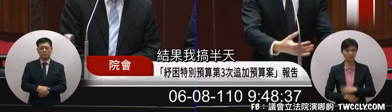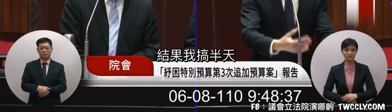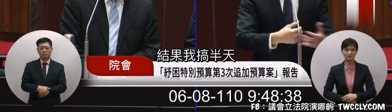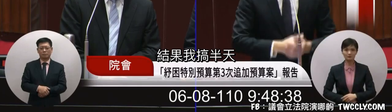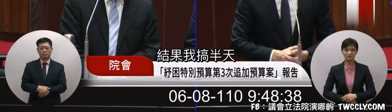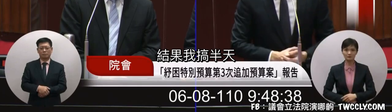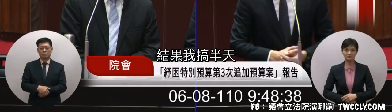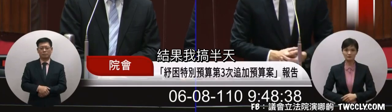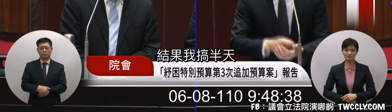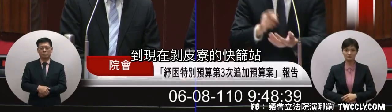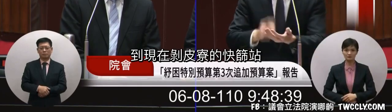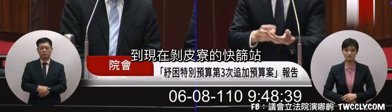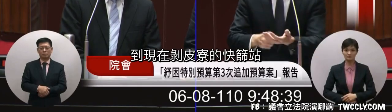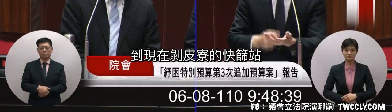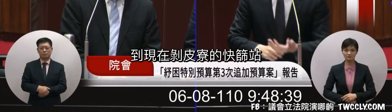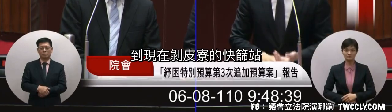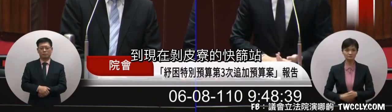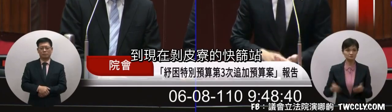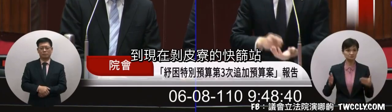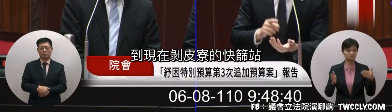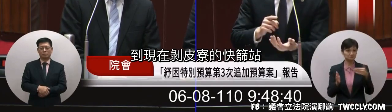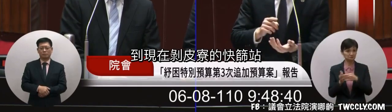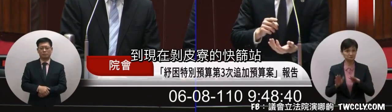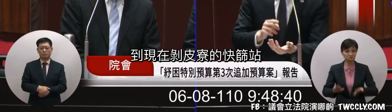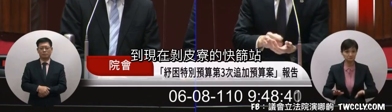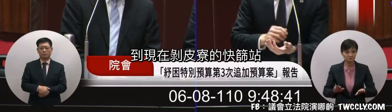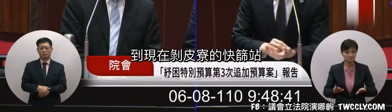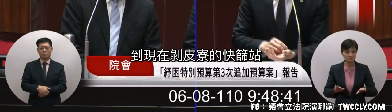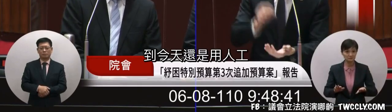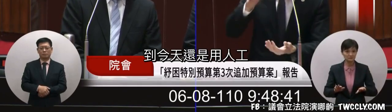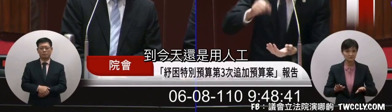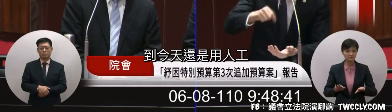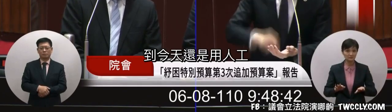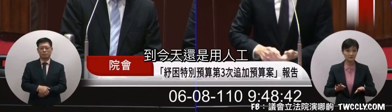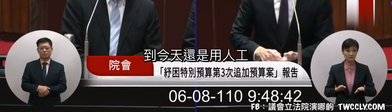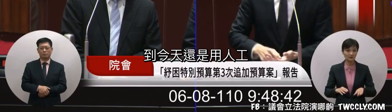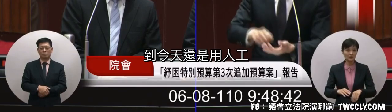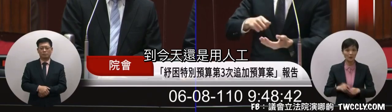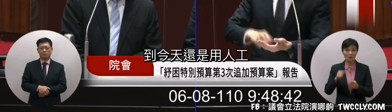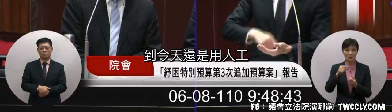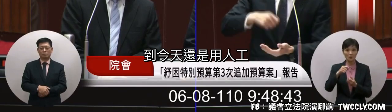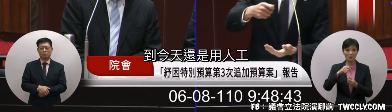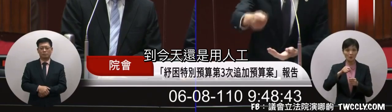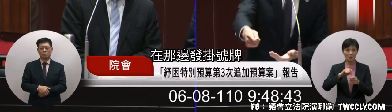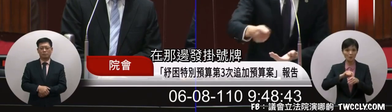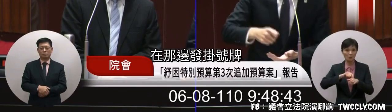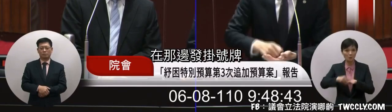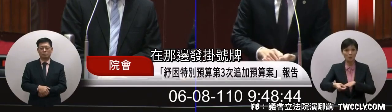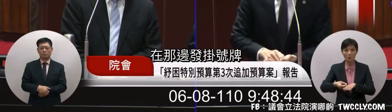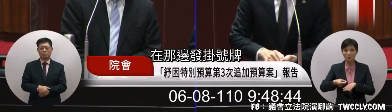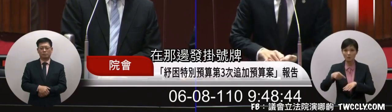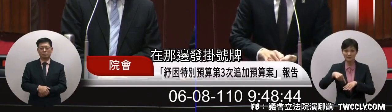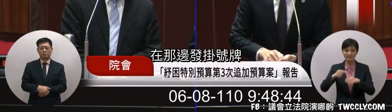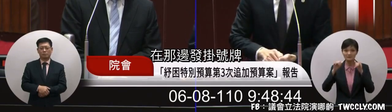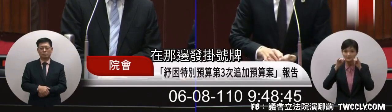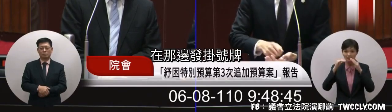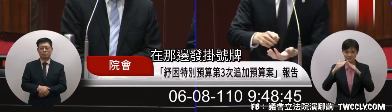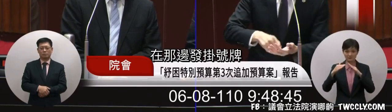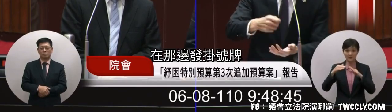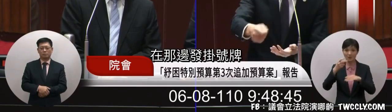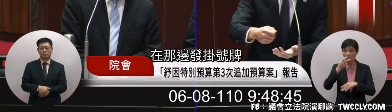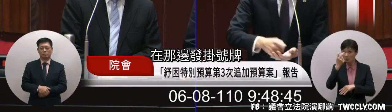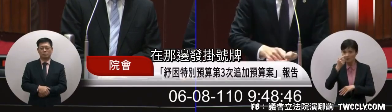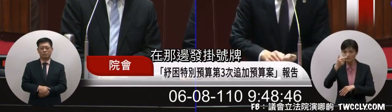我有幾個到現在我們不配料會快台沾到今天去那是用人工我們要發這個掛